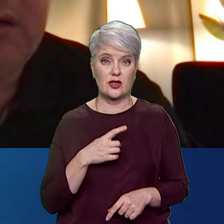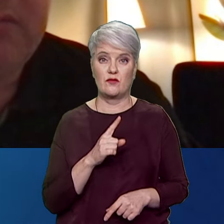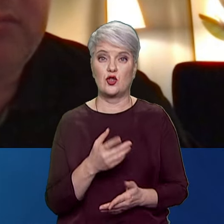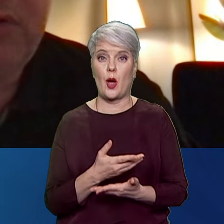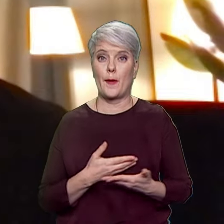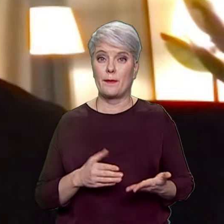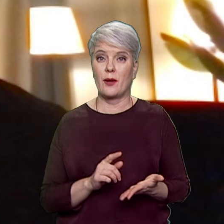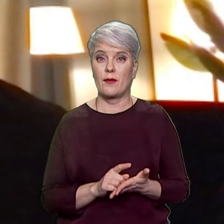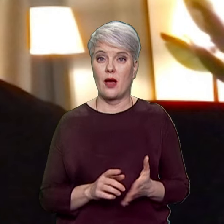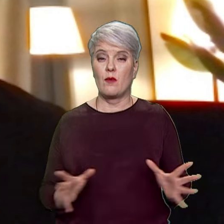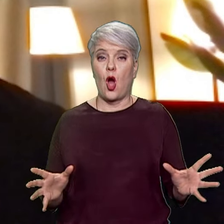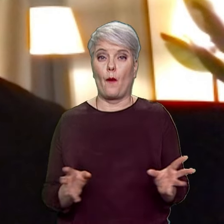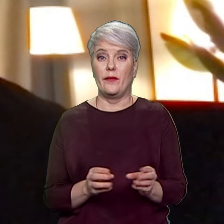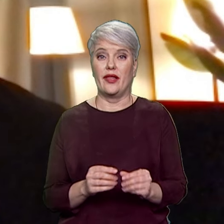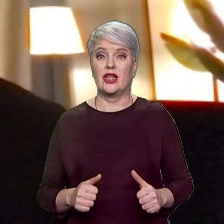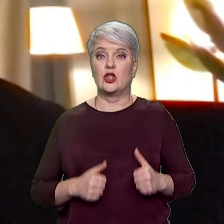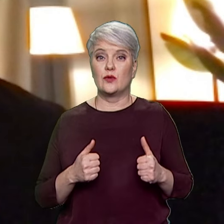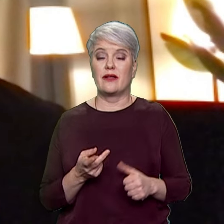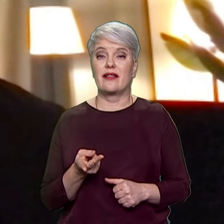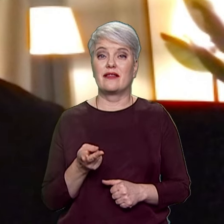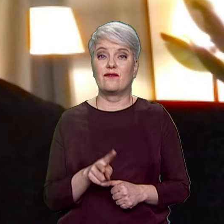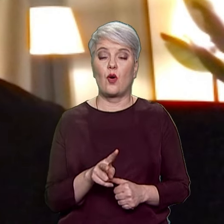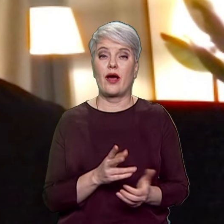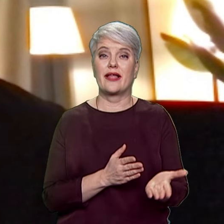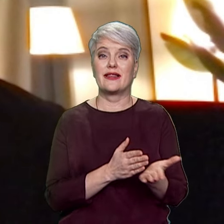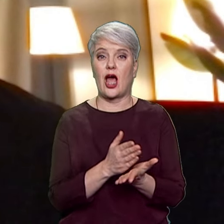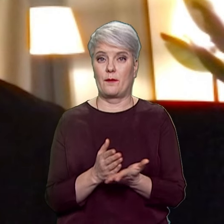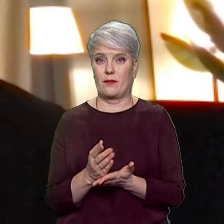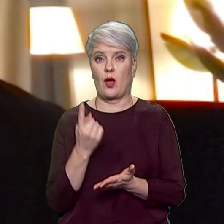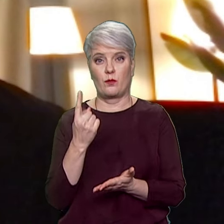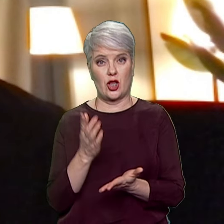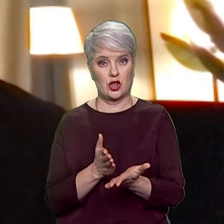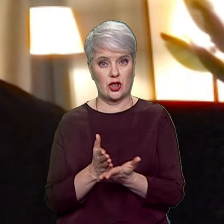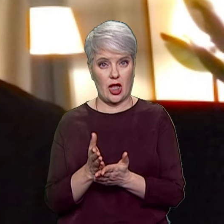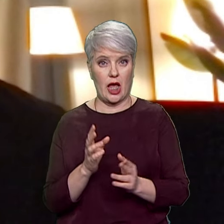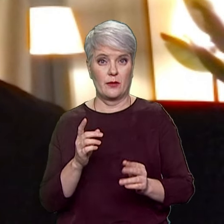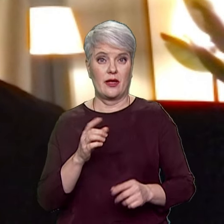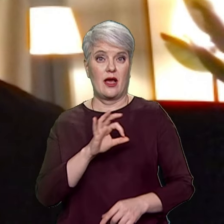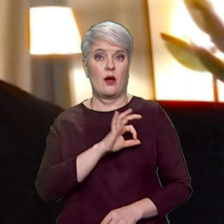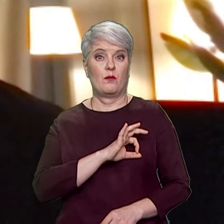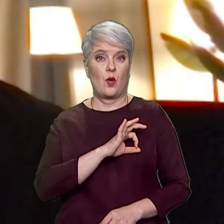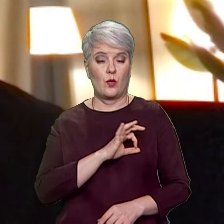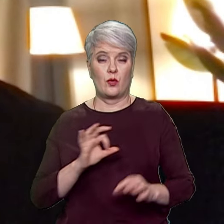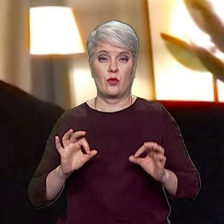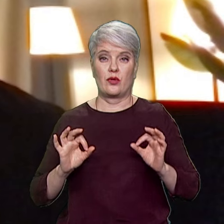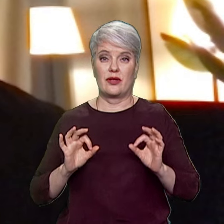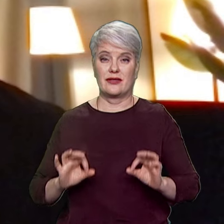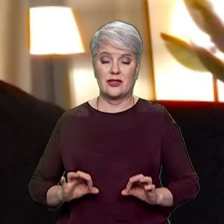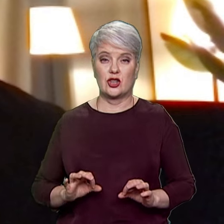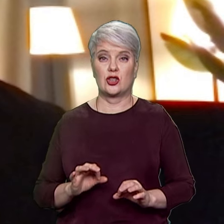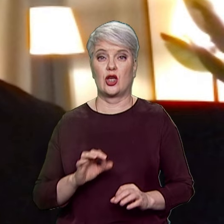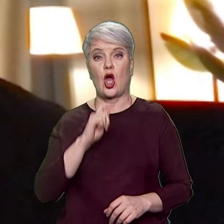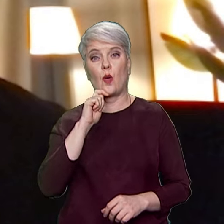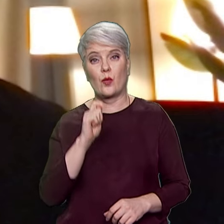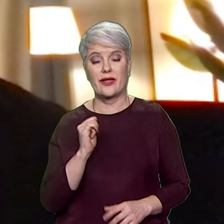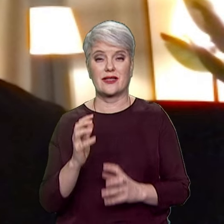у двох напрямах. Перший напрям, над яким працюють слідчі та прокурори, як український, так і Міжнародного кримінального